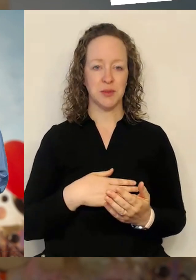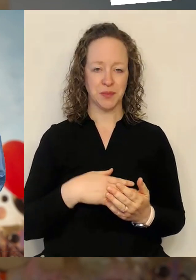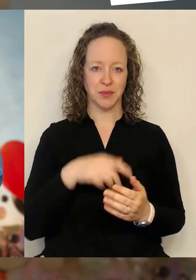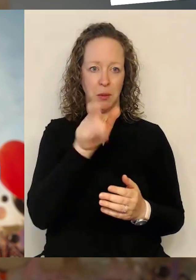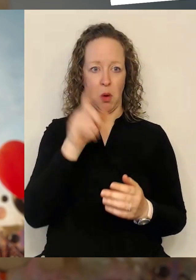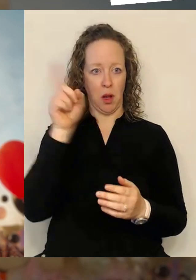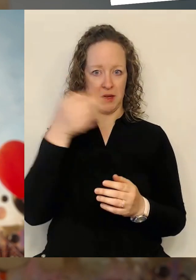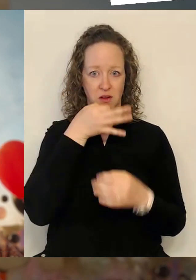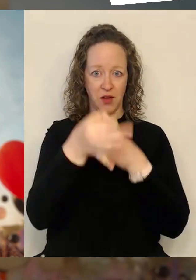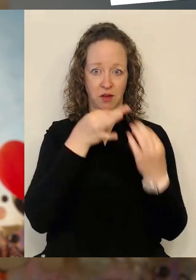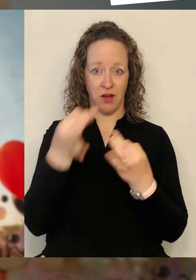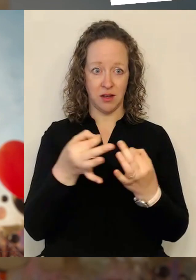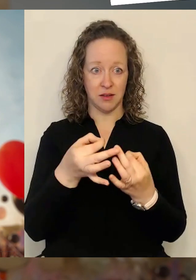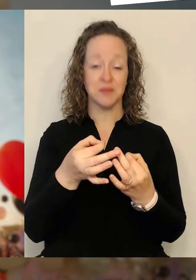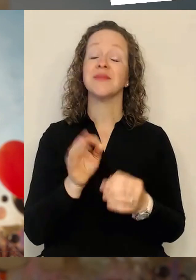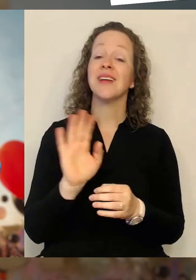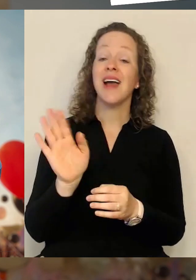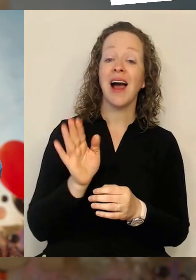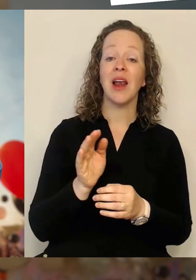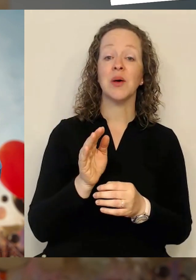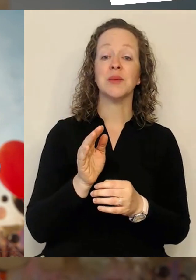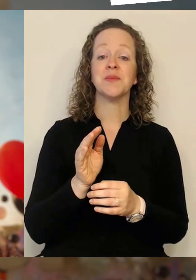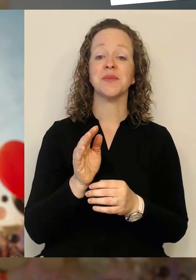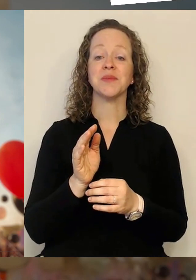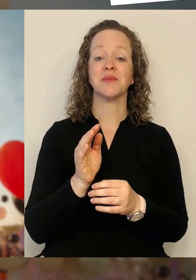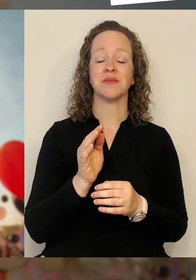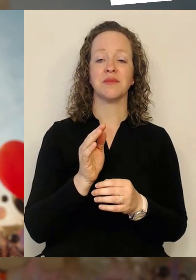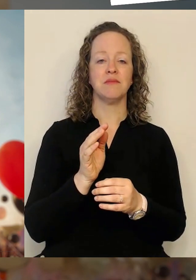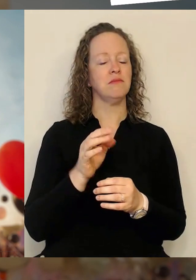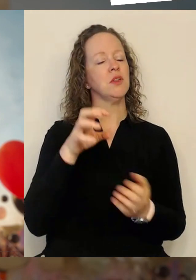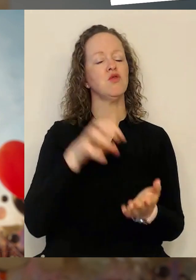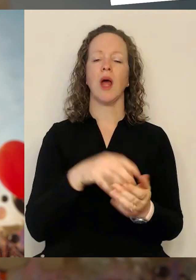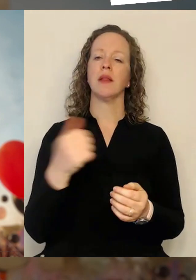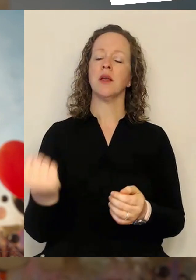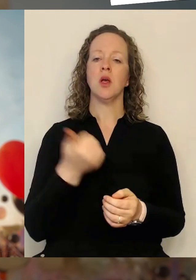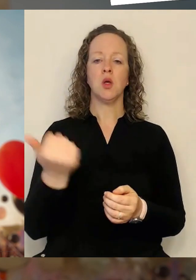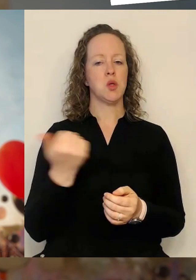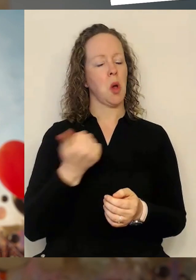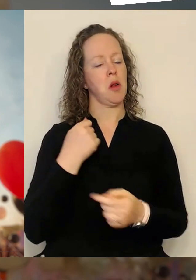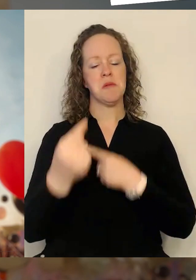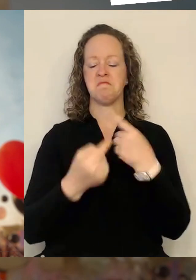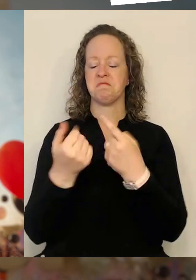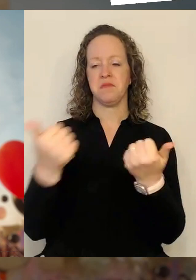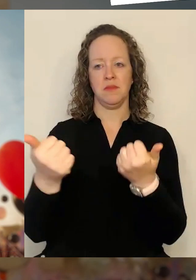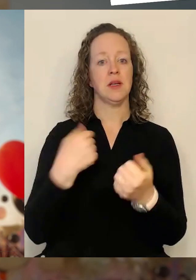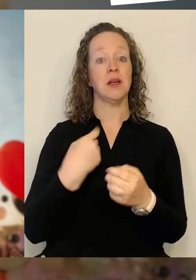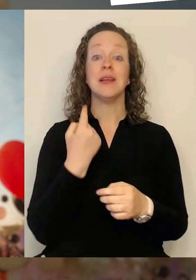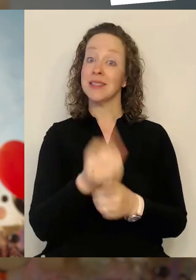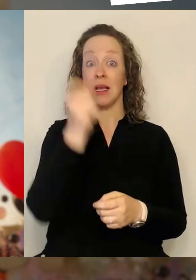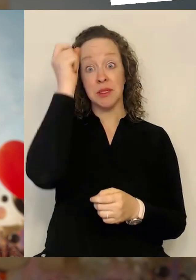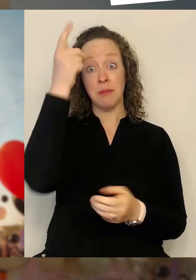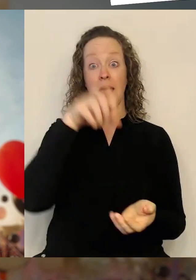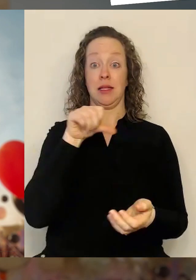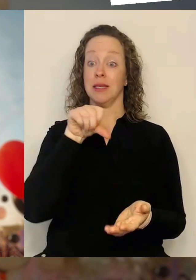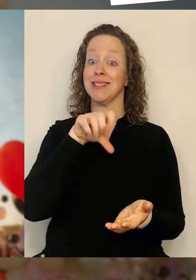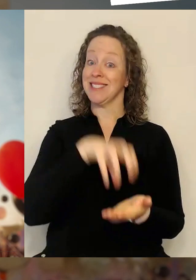Herr Lindenau, viele Grüße nach Lübeck. Es ist wirklich großartig, was die Stadt leistet. Und Sie sind ja Smart City. Jetzt haben Sie gesagt, man soll eine Bewegung nicht aufhalten.